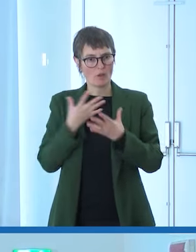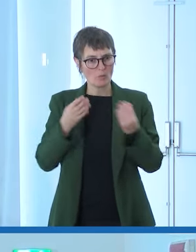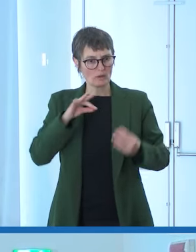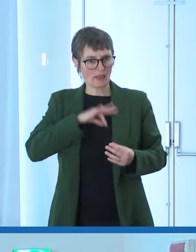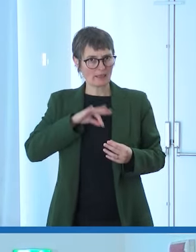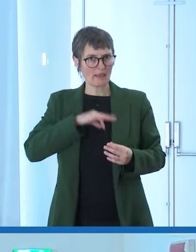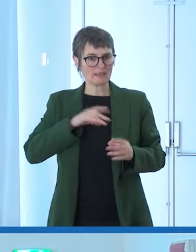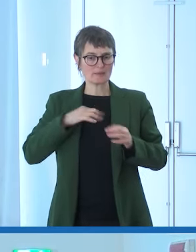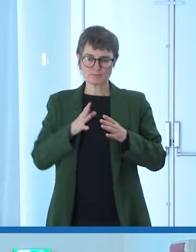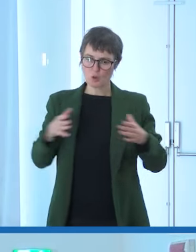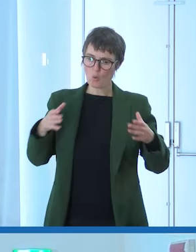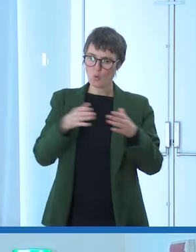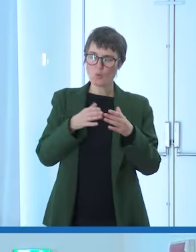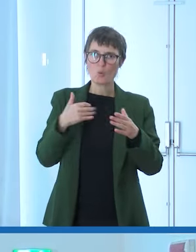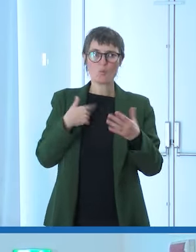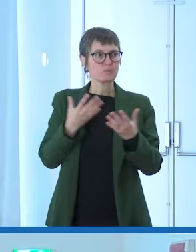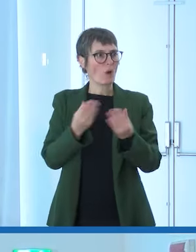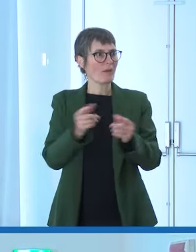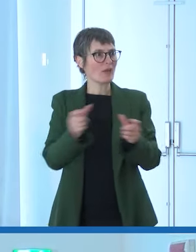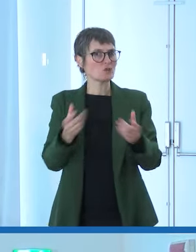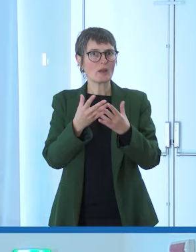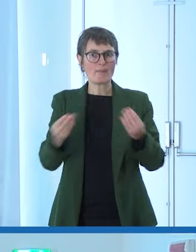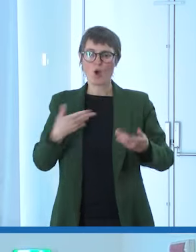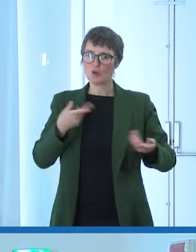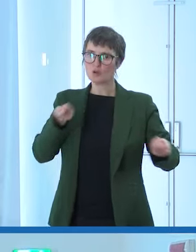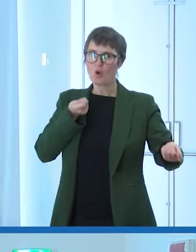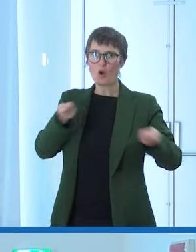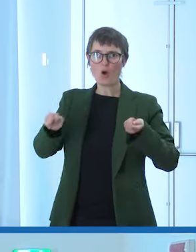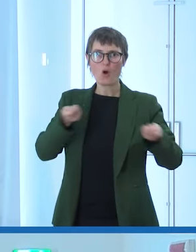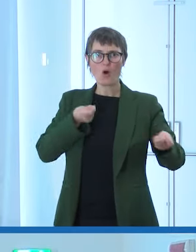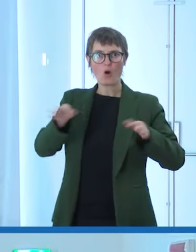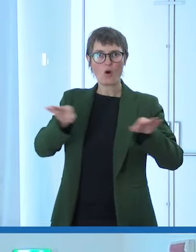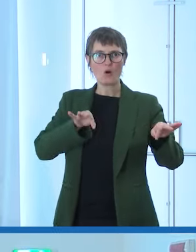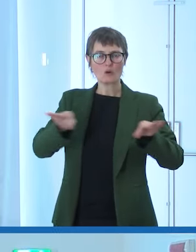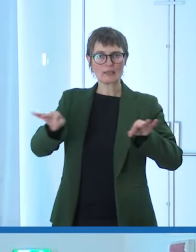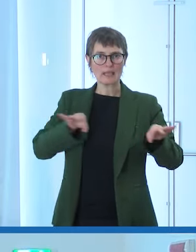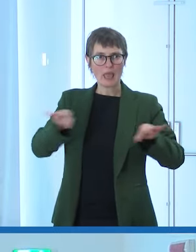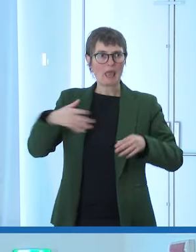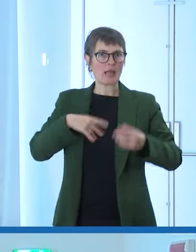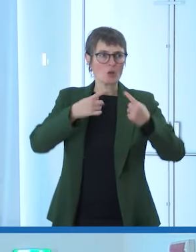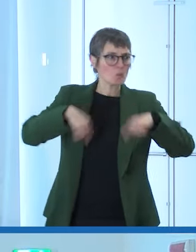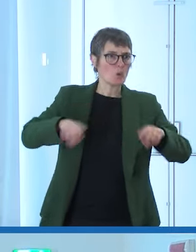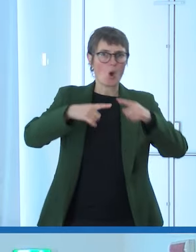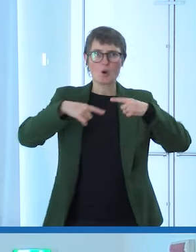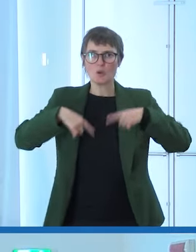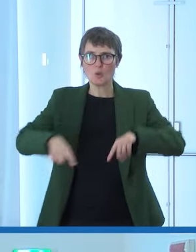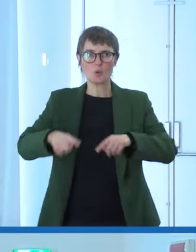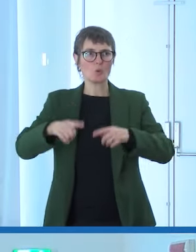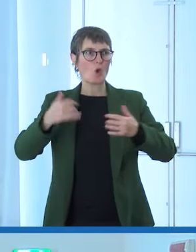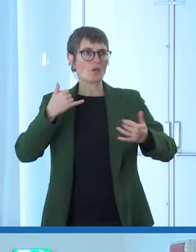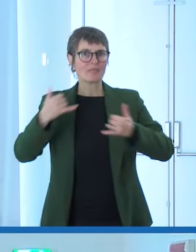stavo sempre al telefono stavo sempre nelle riunioni mi ritrovavo con un orecchio solo tra l'altro malmesso e